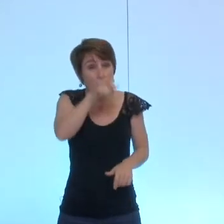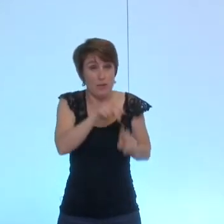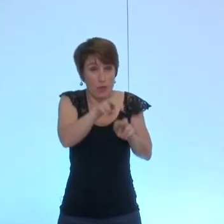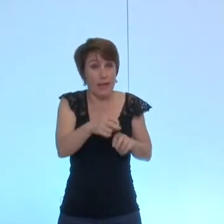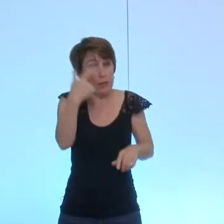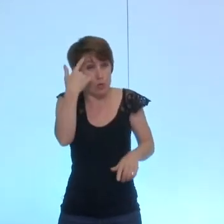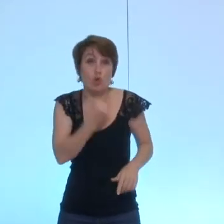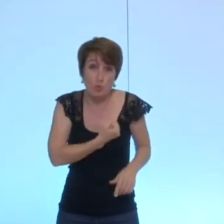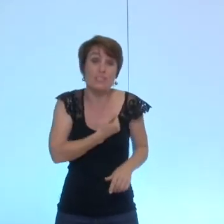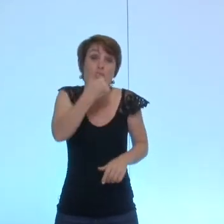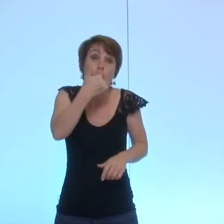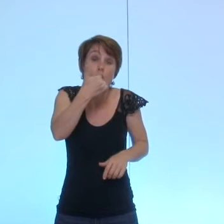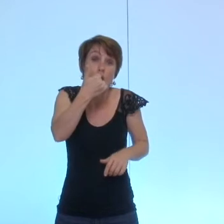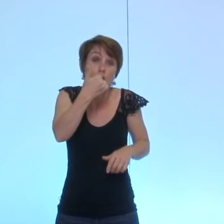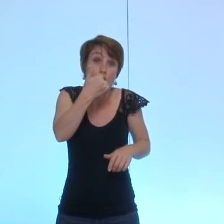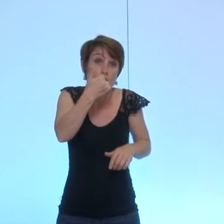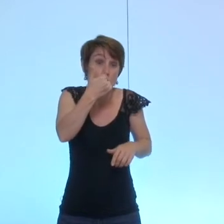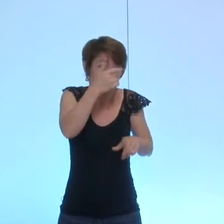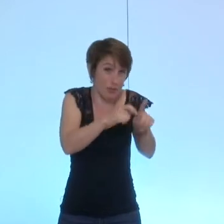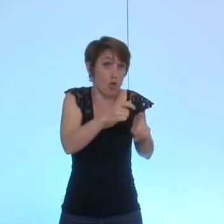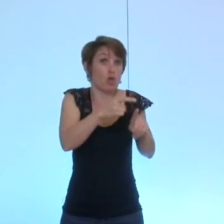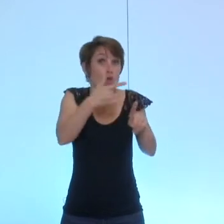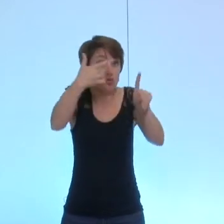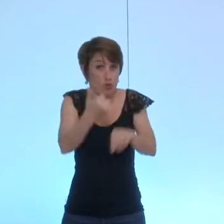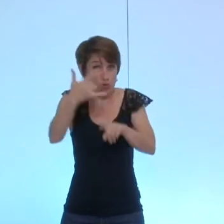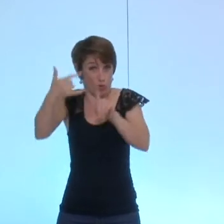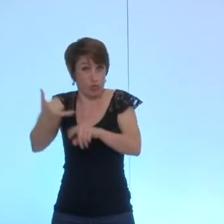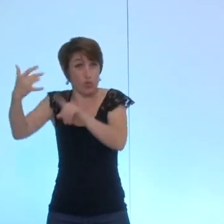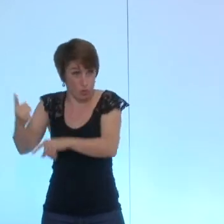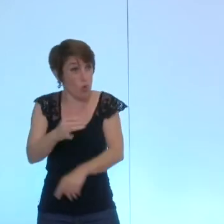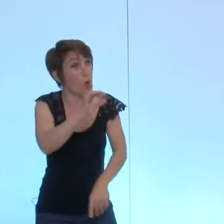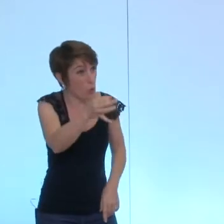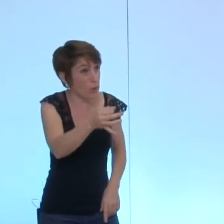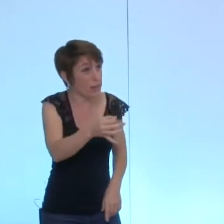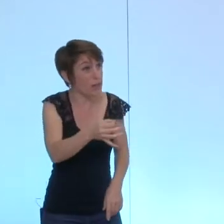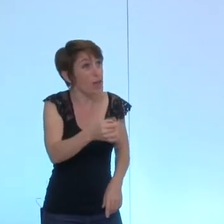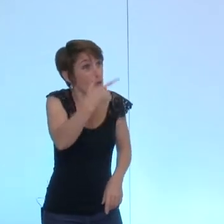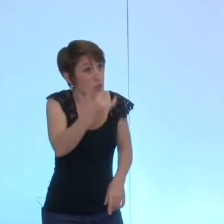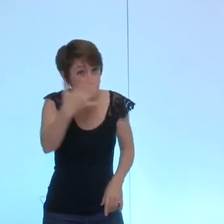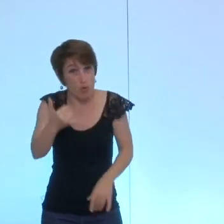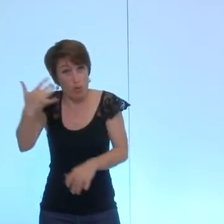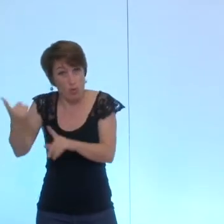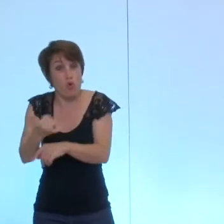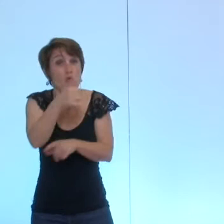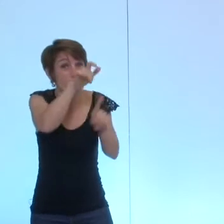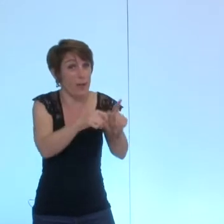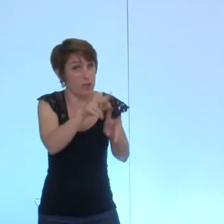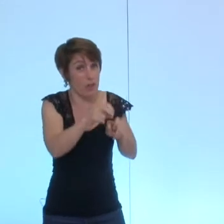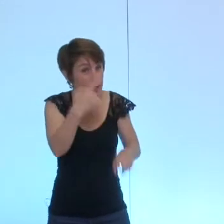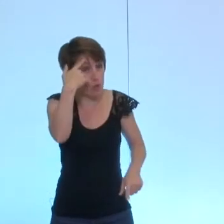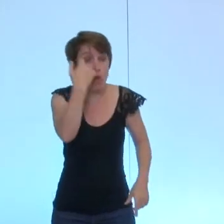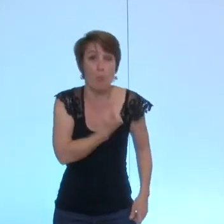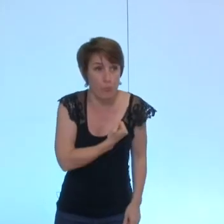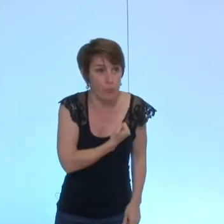oui en France mes chers collègues il y a un paysan qui se flingue une fois tous les deux jours et pourquoi est qu'il se flingue comme